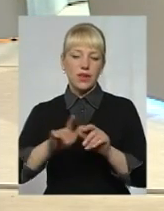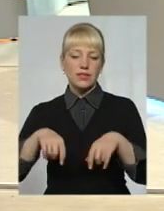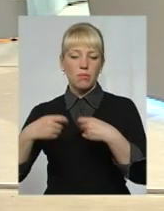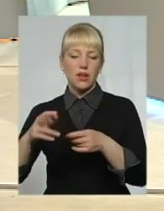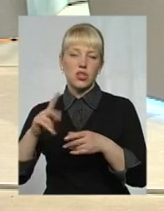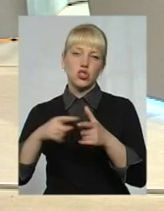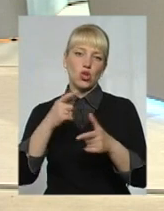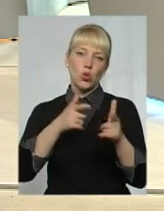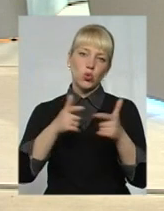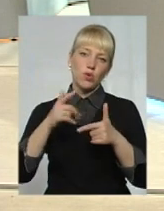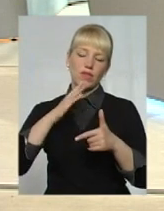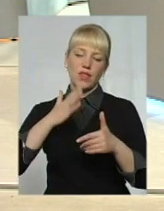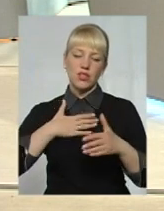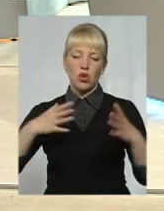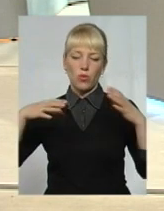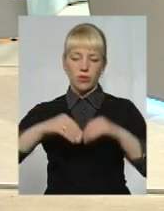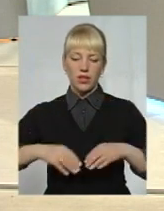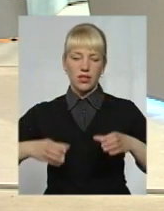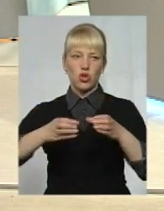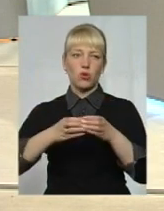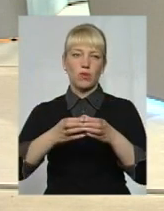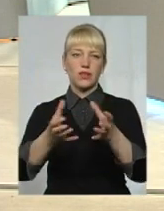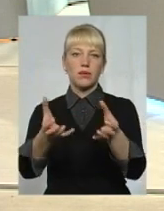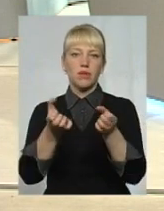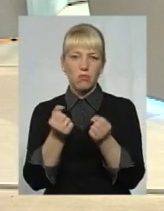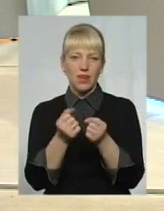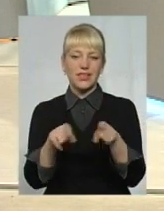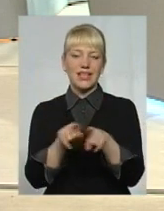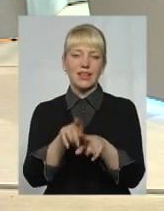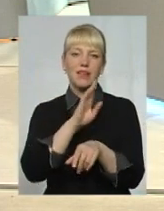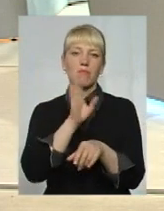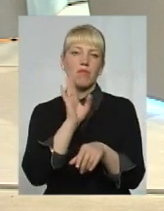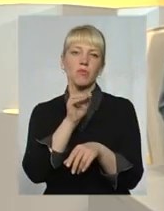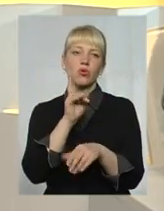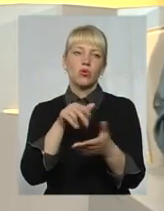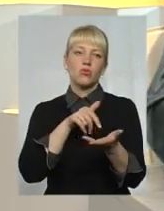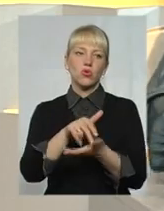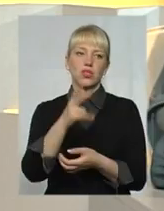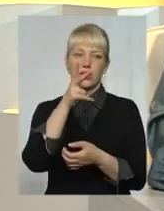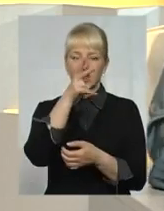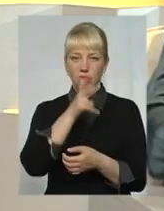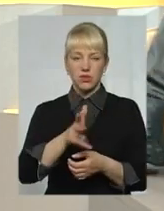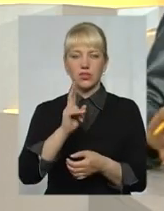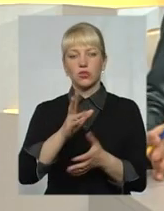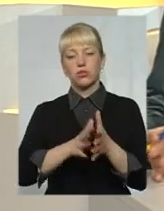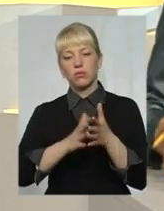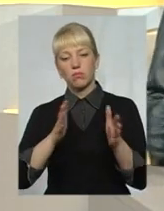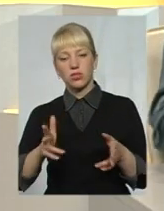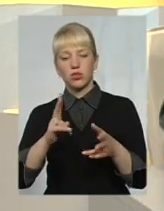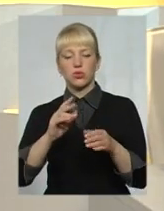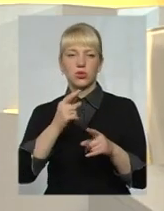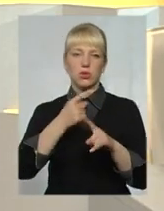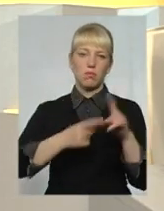'єднані громади? Чи готові наші райони приймати таких мам, які пройшли 3 місяці, хтось більше, хтось